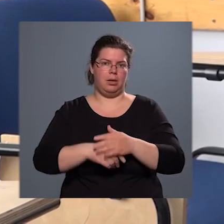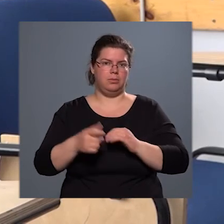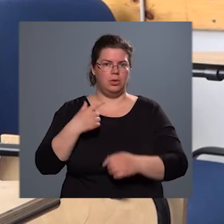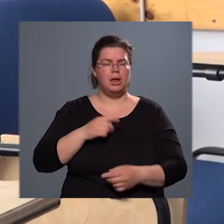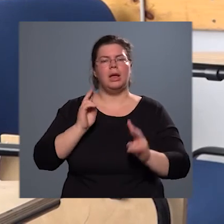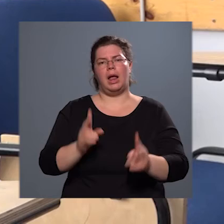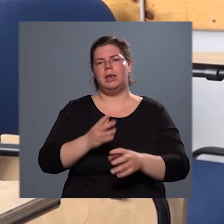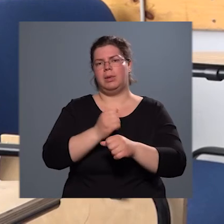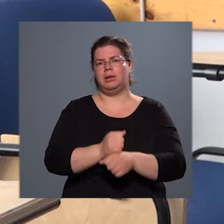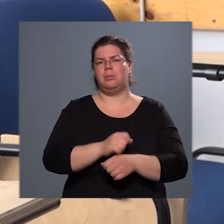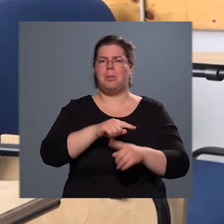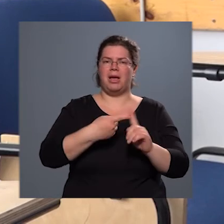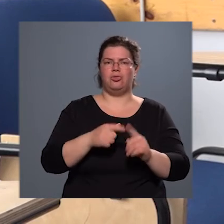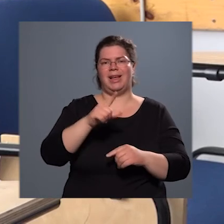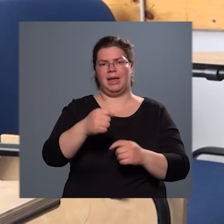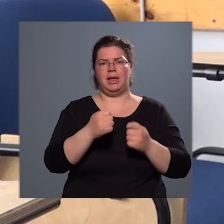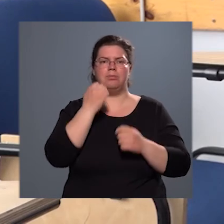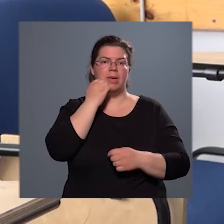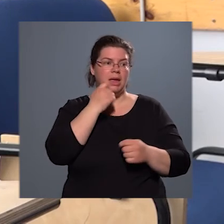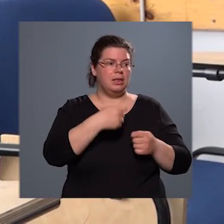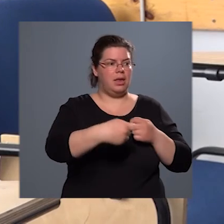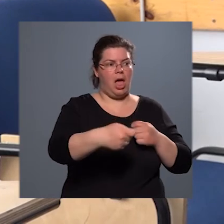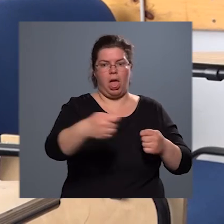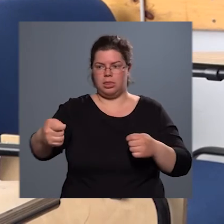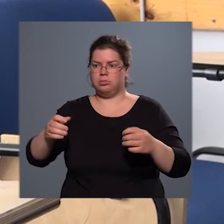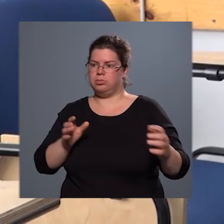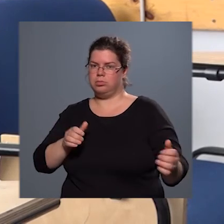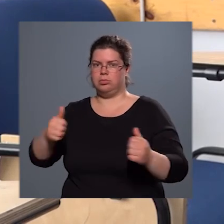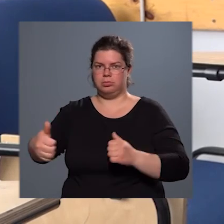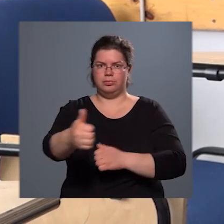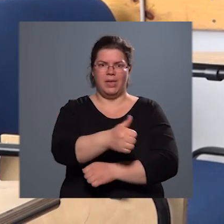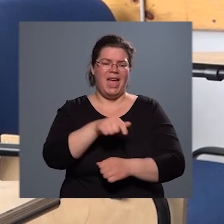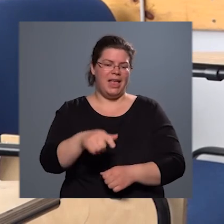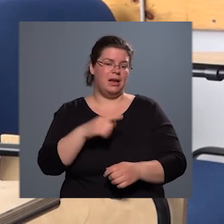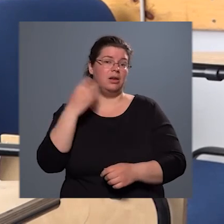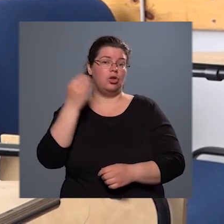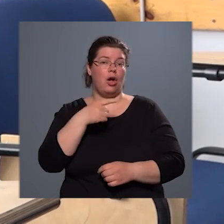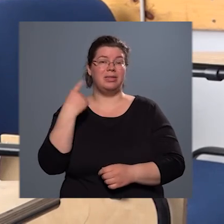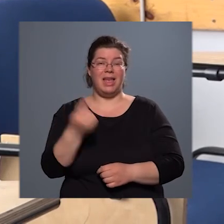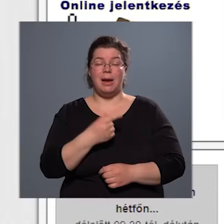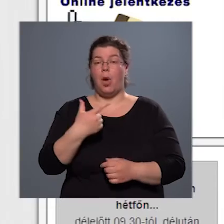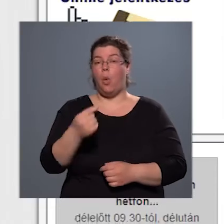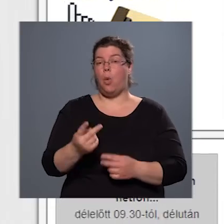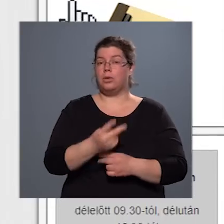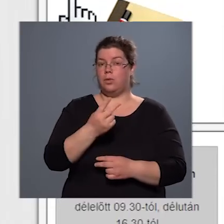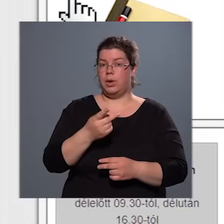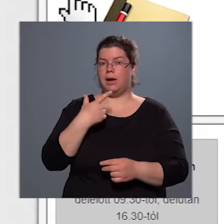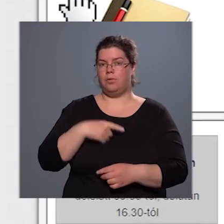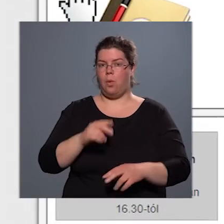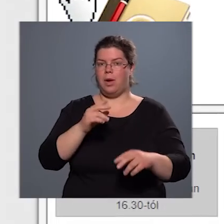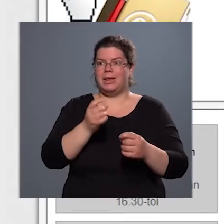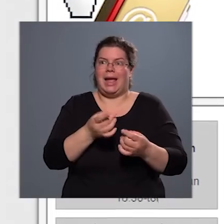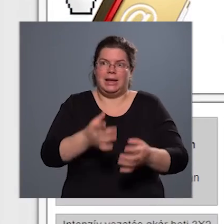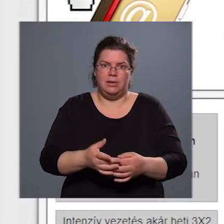távolságot. Tehát eddig ez a tanterem 20 főre van engedélyezve, 10 főnél több nem ülhetett benne a tanterembe.